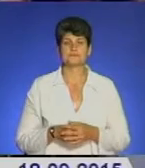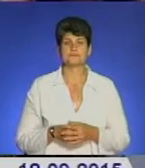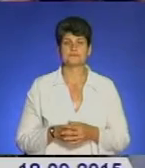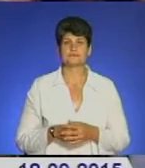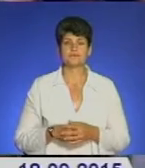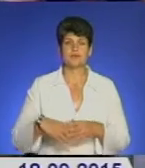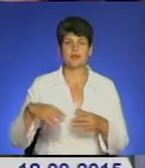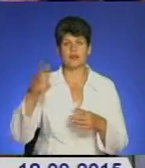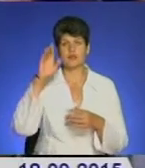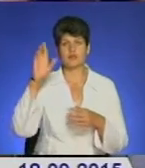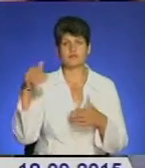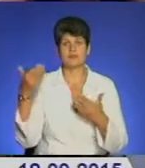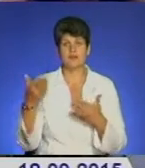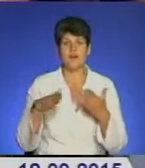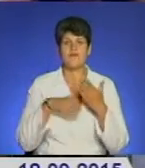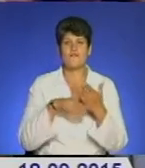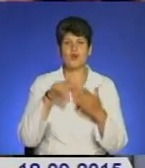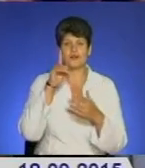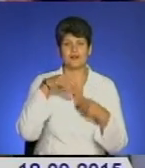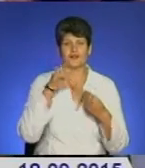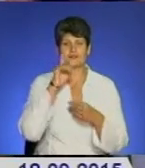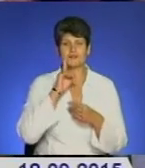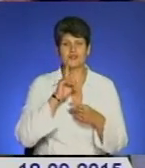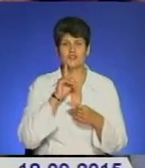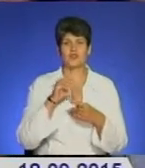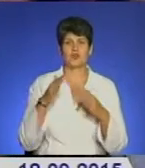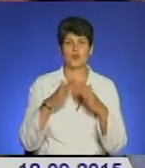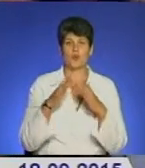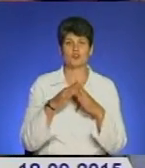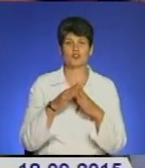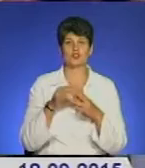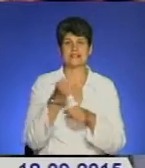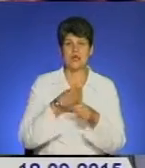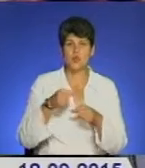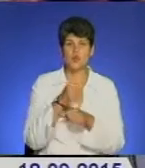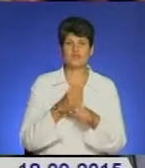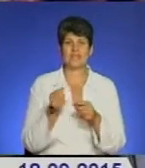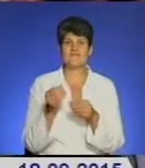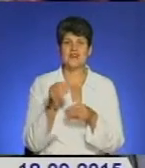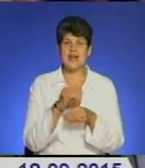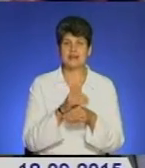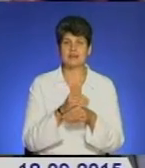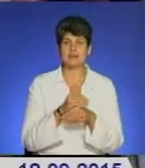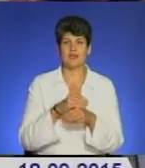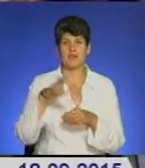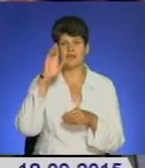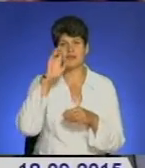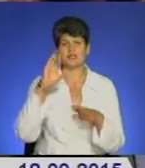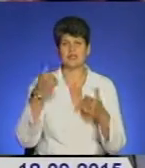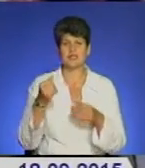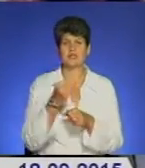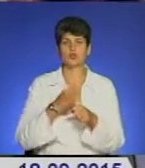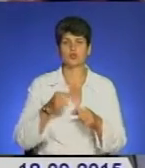Держава таке, де волонтери більш смачніше проведуть. Домашні закрюти, гараників. А держава все з сушонки,